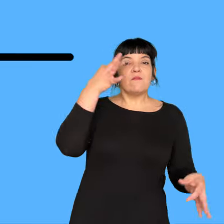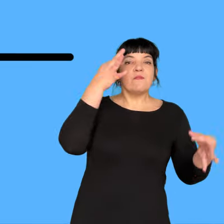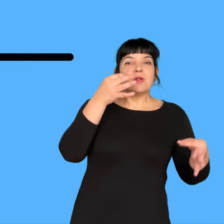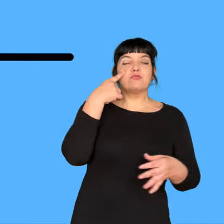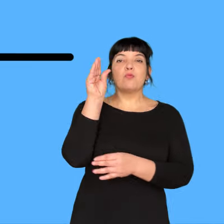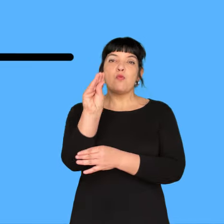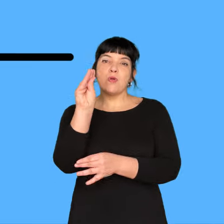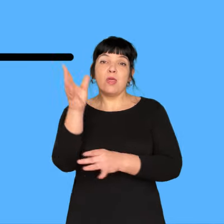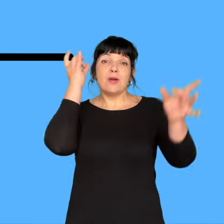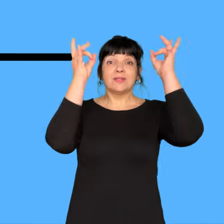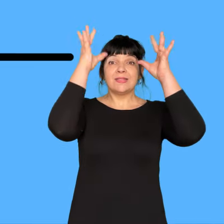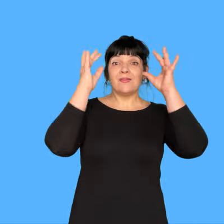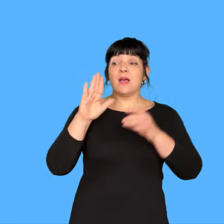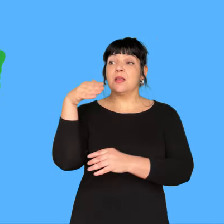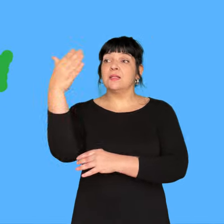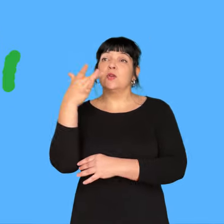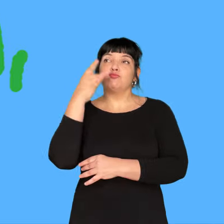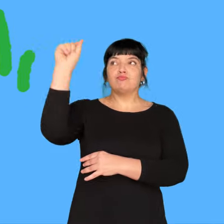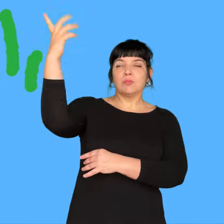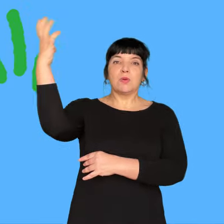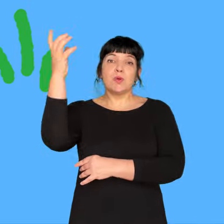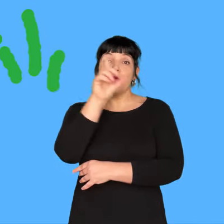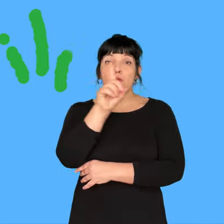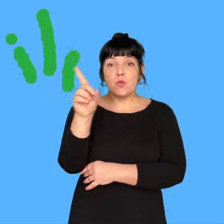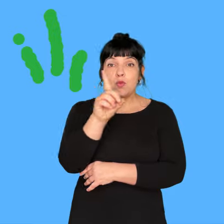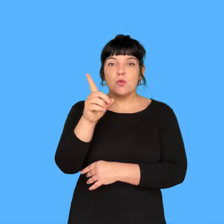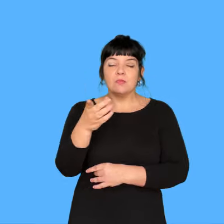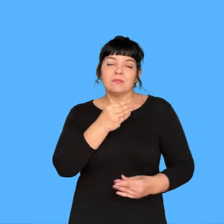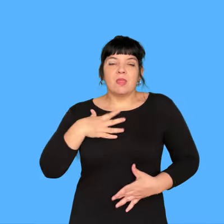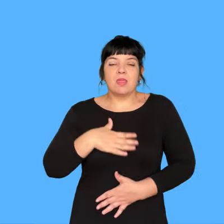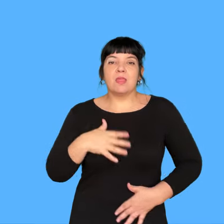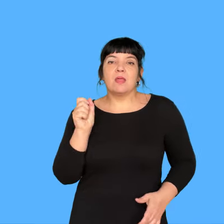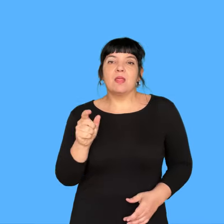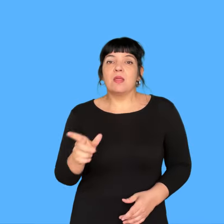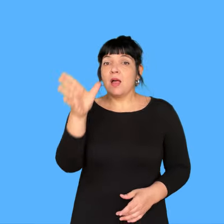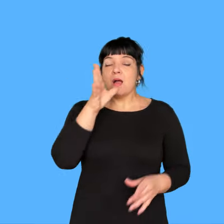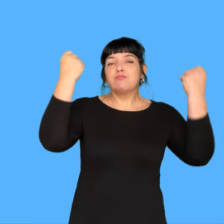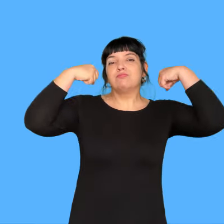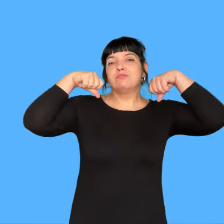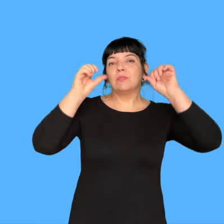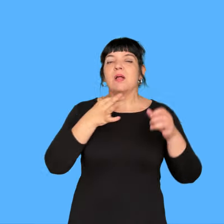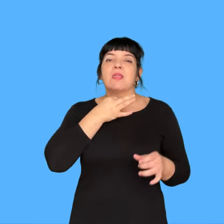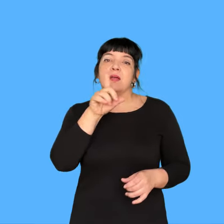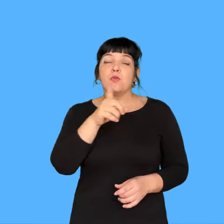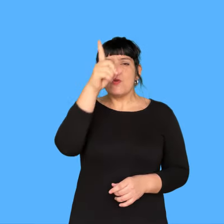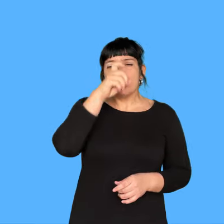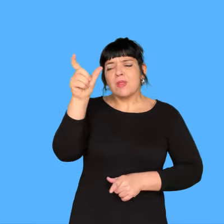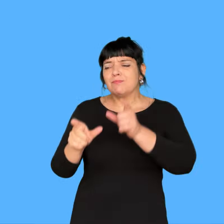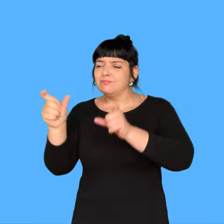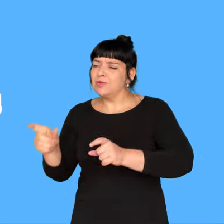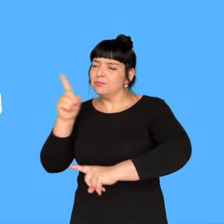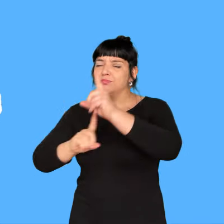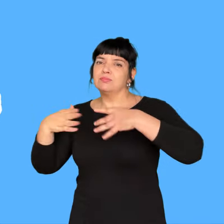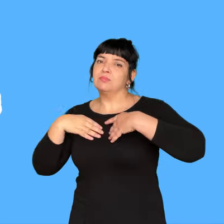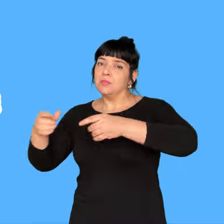Cuidem-nos per fer front als riscos de la calor. L'activitat a l'aire lliure quan el sol no piqui. Remulla't sovint. Veu aigua encara que no tinguis set